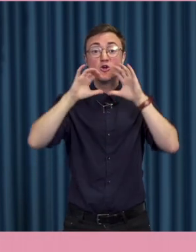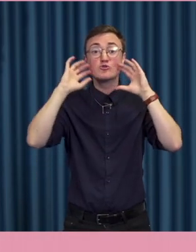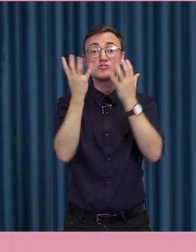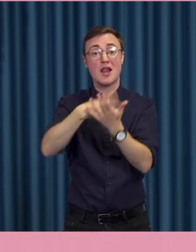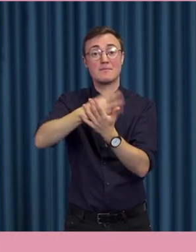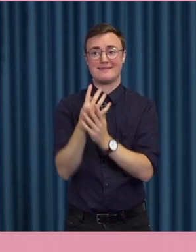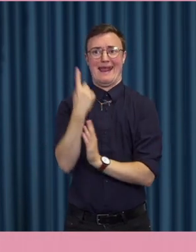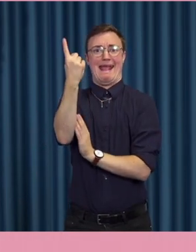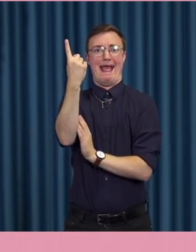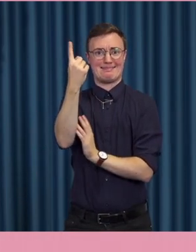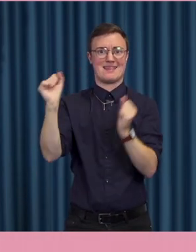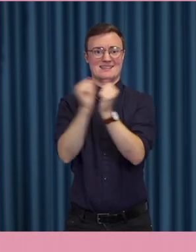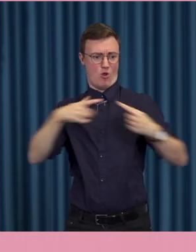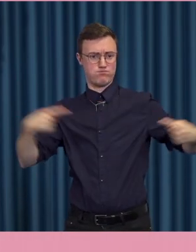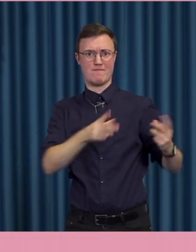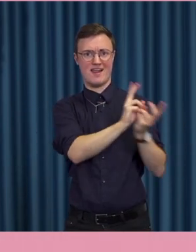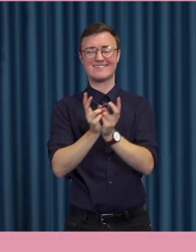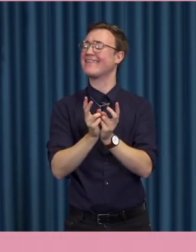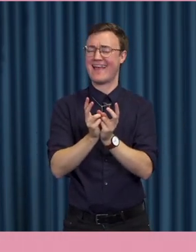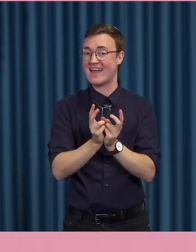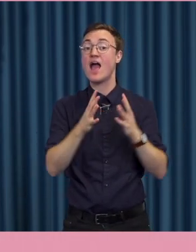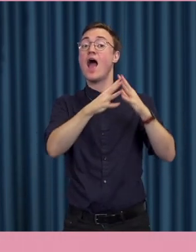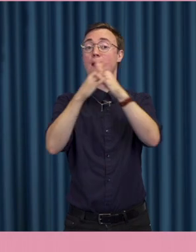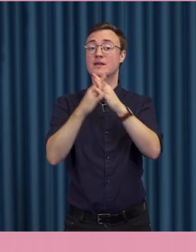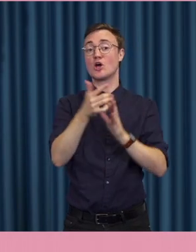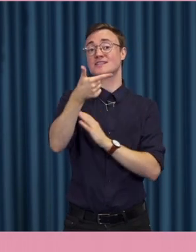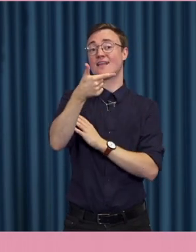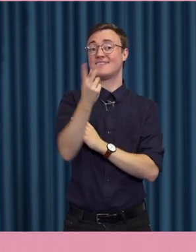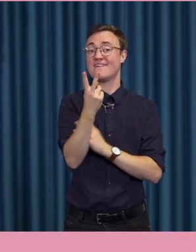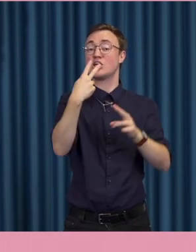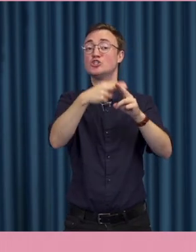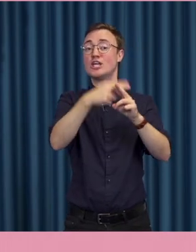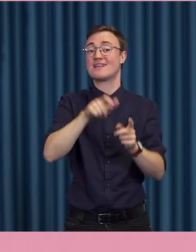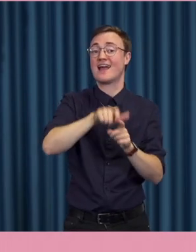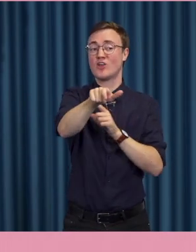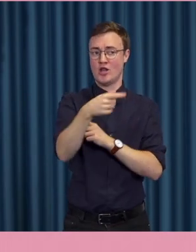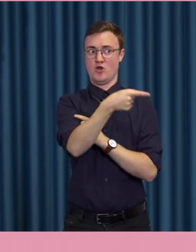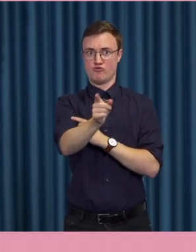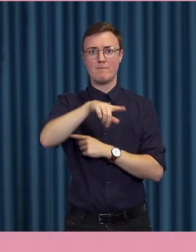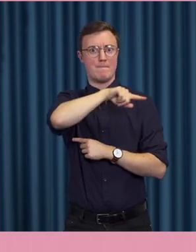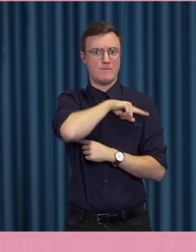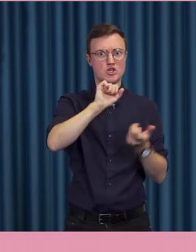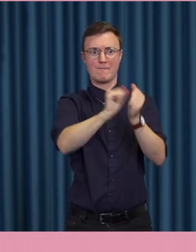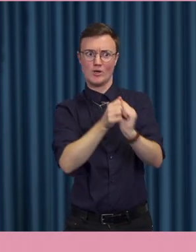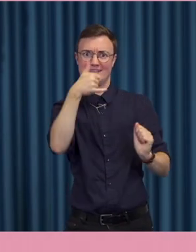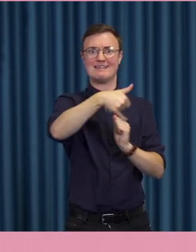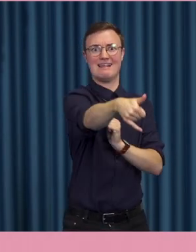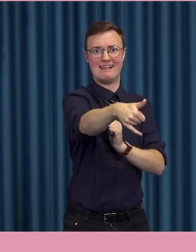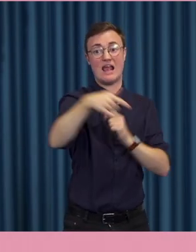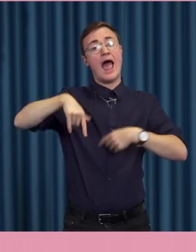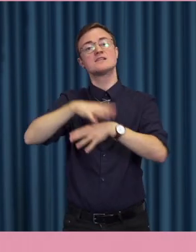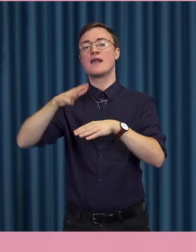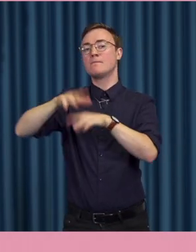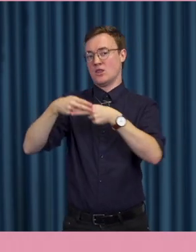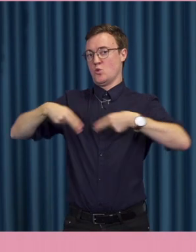faktorn i samhället. Amerikanska tv-nyhetskanaler har till exempel en mycket tydligare politisk vinkling än de svenska. Och bidrar ju